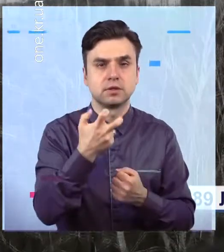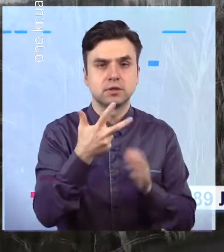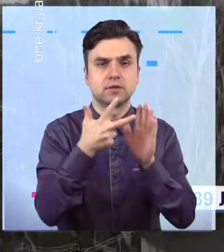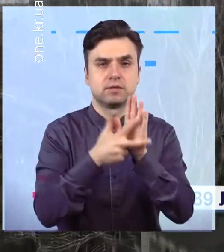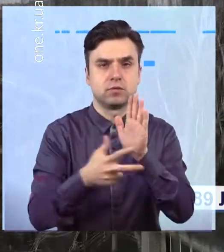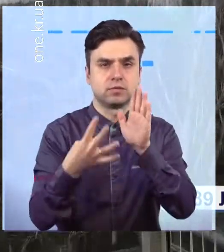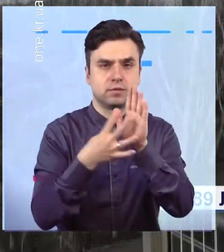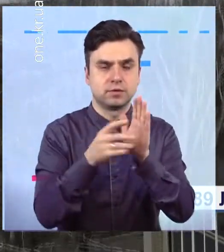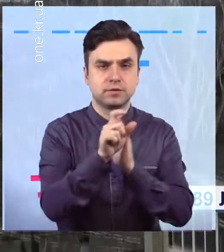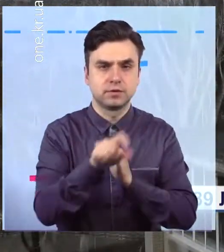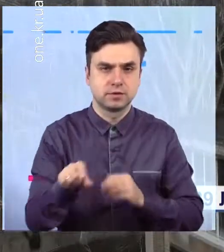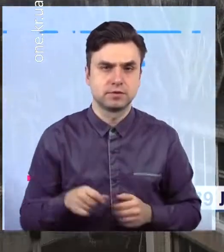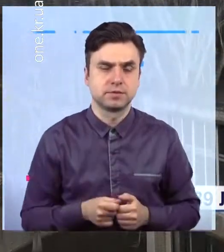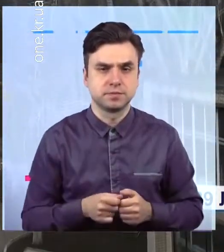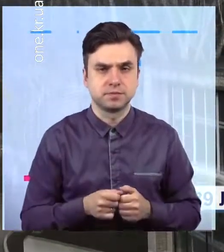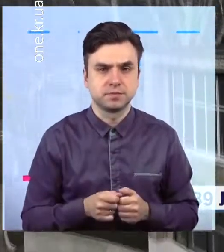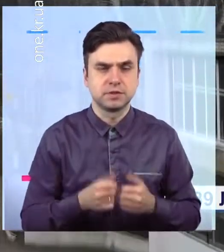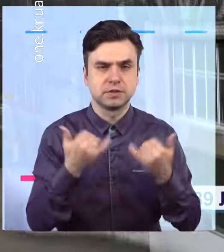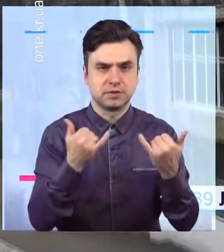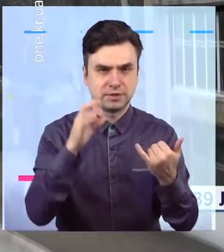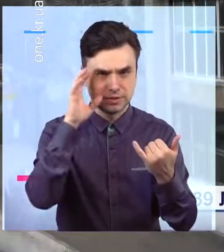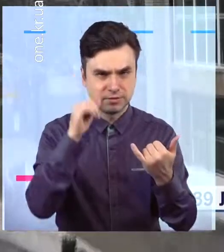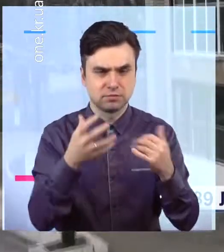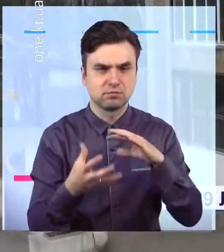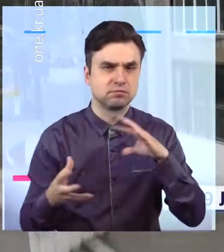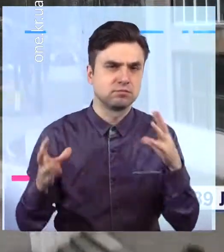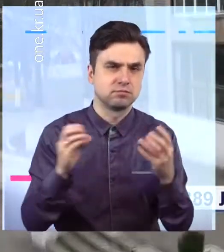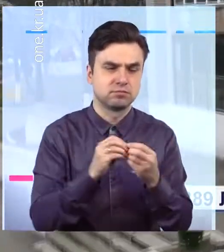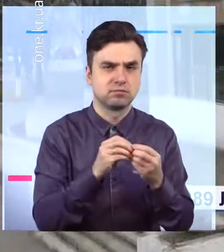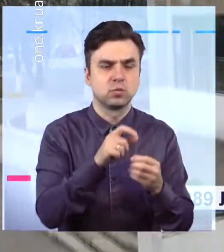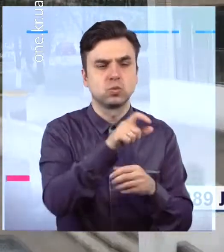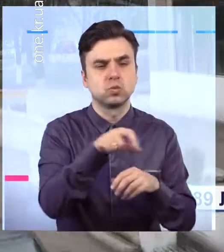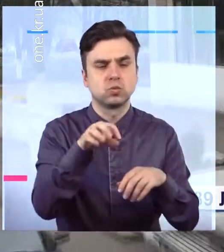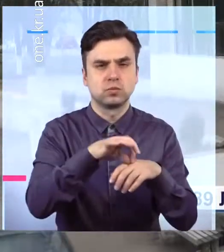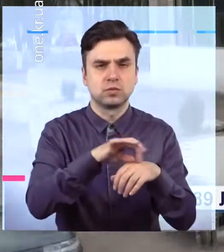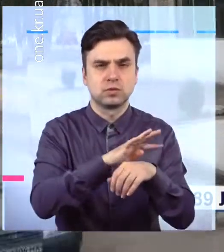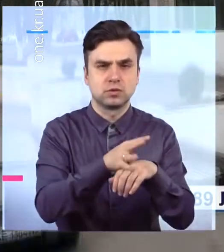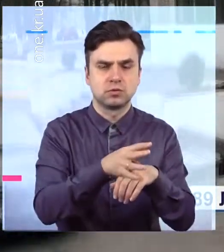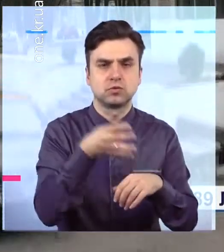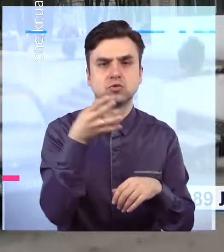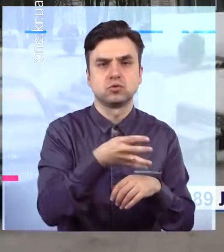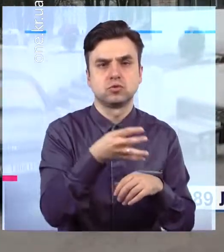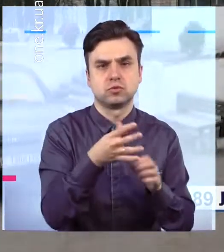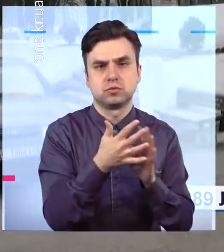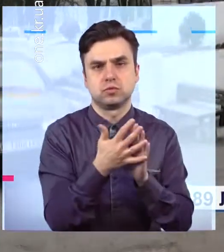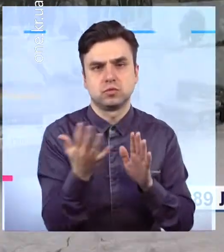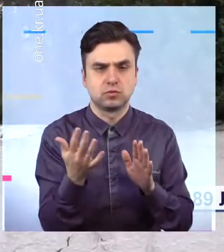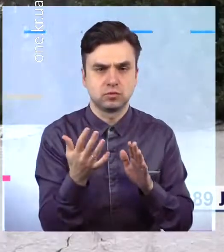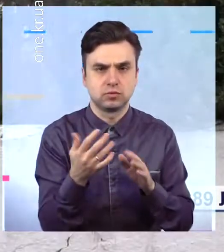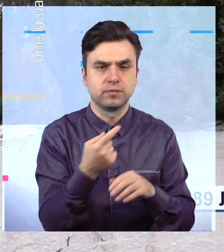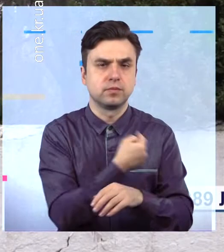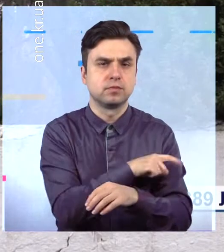389 пацієнтів. І загалом на сьогодні у Кривому Розі від коронавірусу лікується понад 4 тисячі містян.